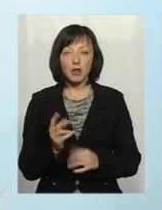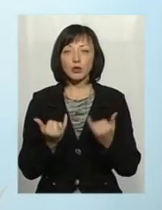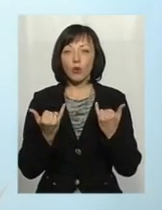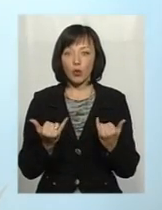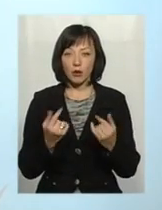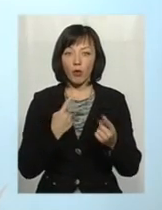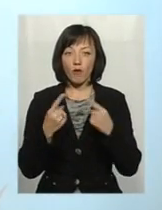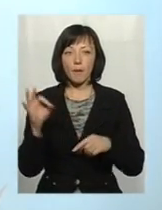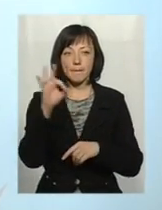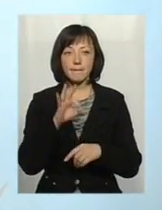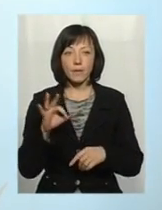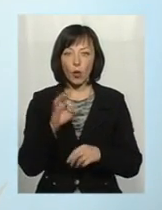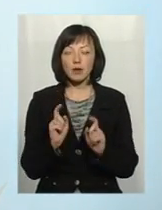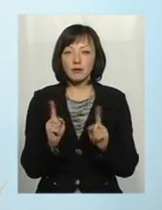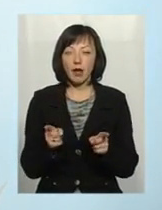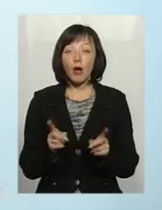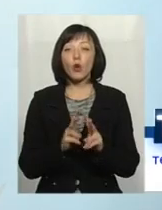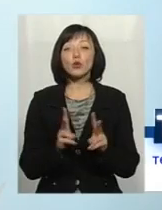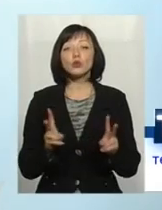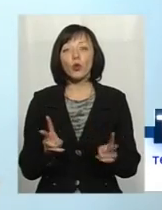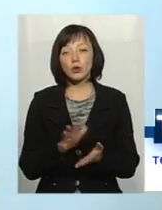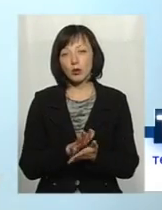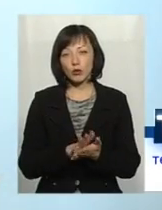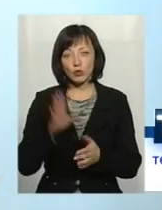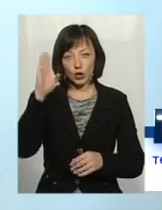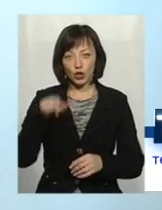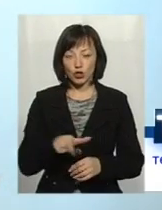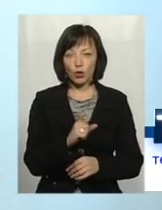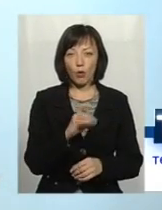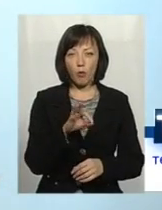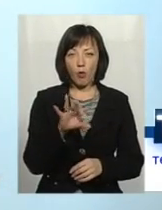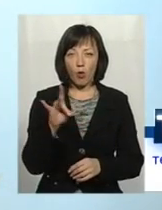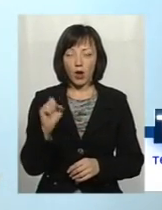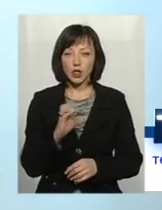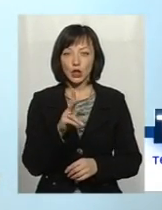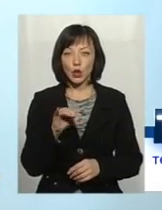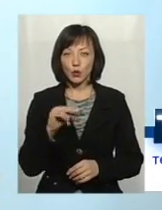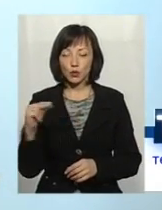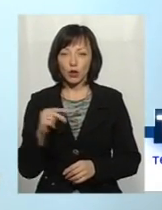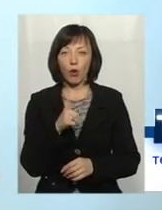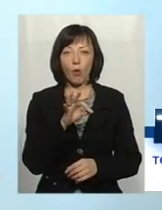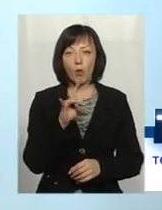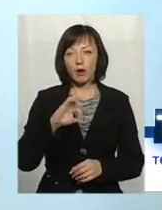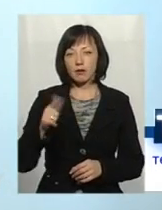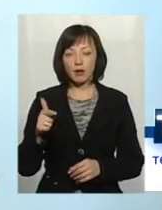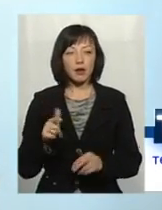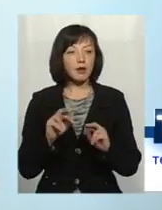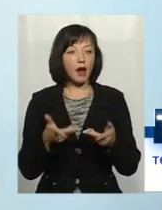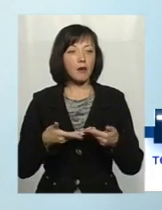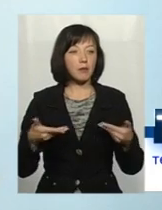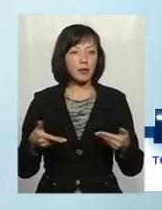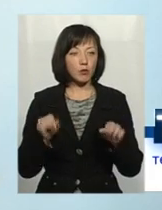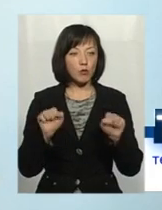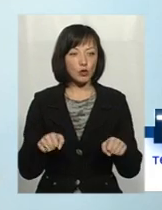Сьогодні говоримо про те, хто забруднює річки Хоморус, Луч, Горень та як ми можемо